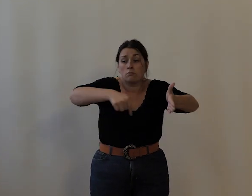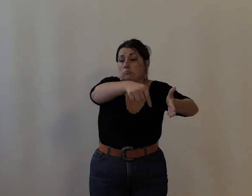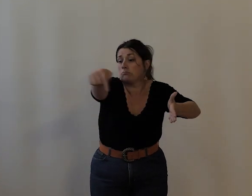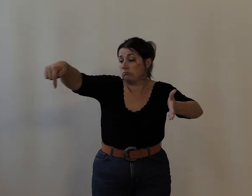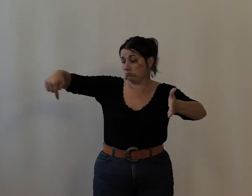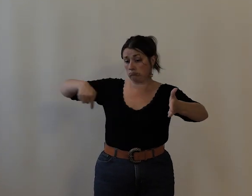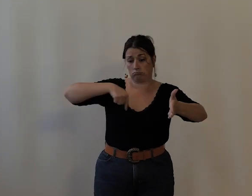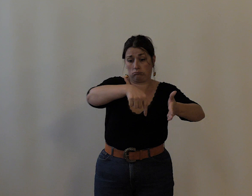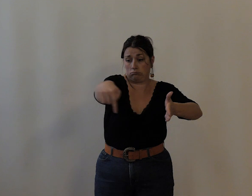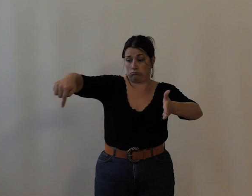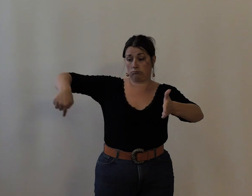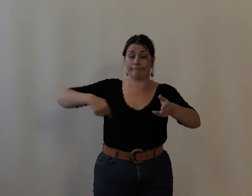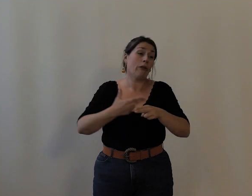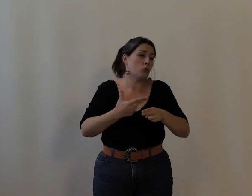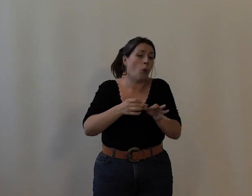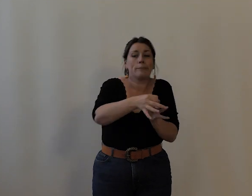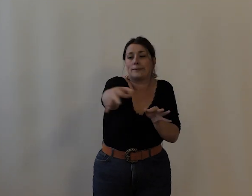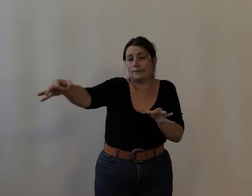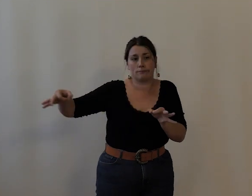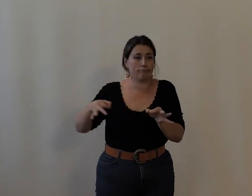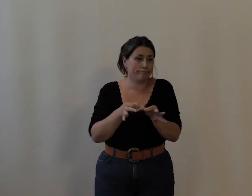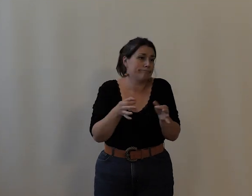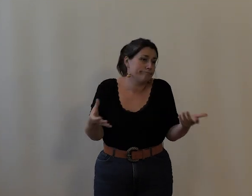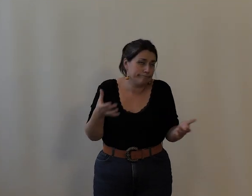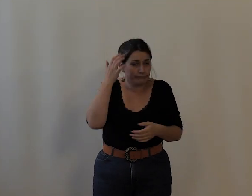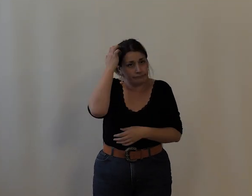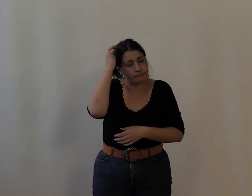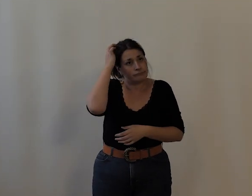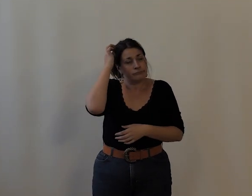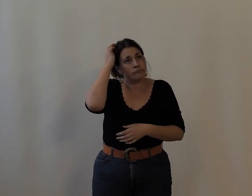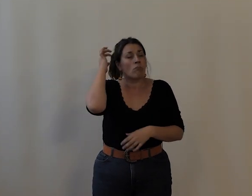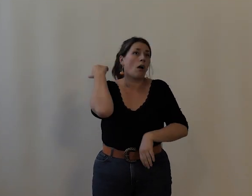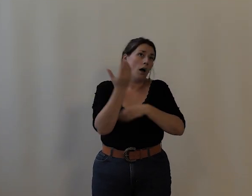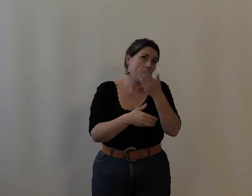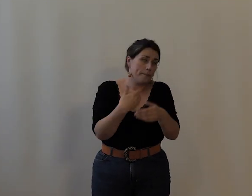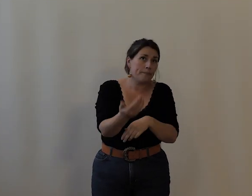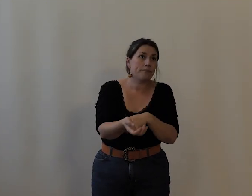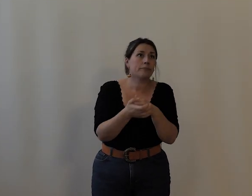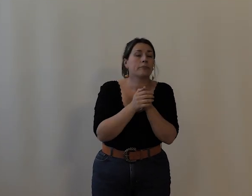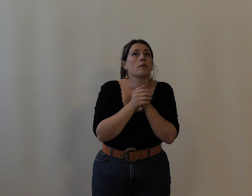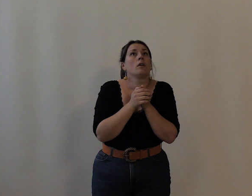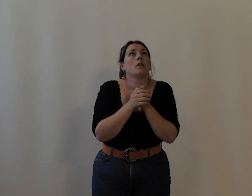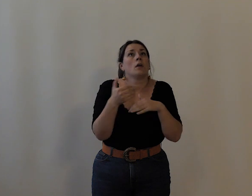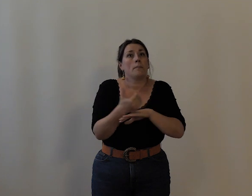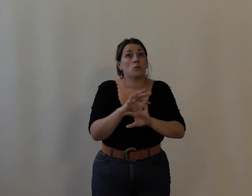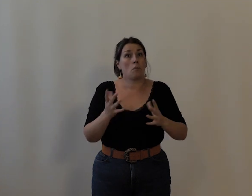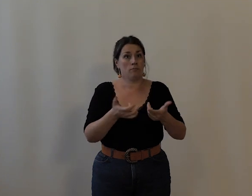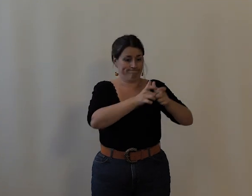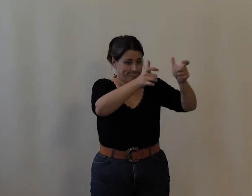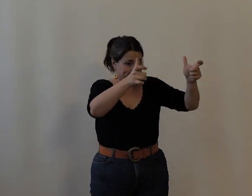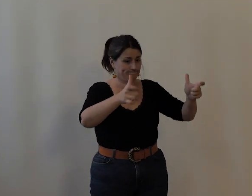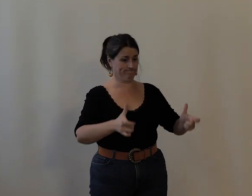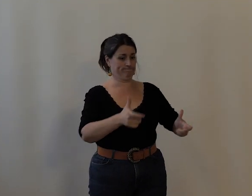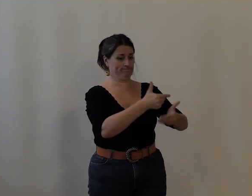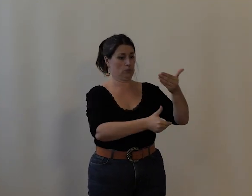appelle une piste. Et plus tard, il y aura une enceinte spécifique qui